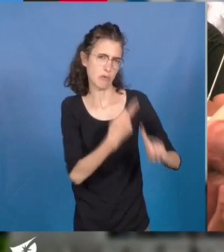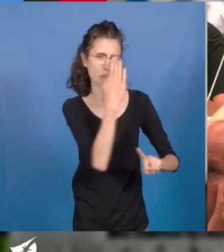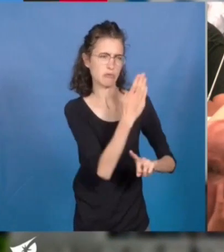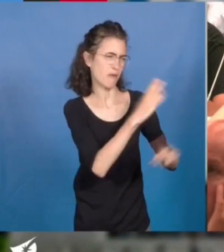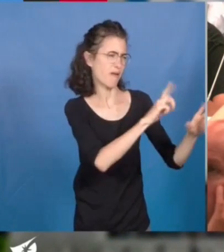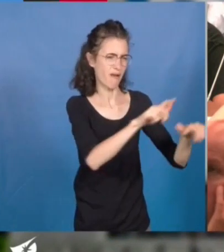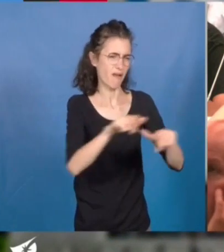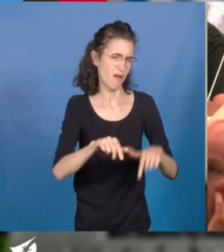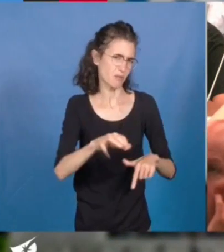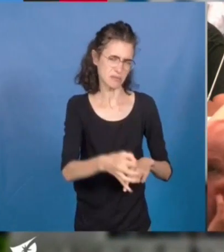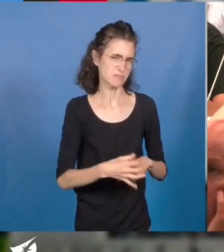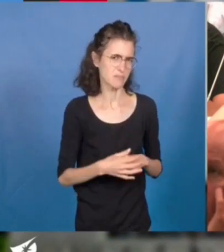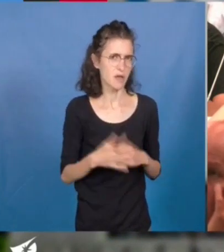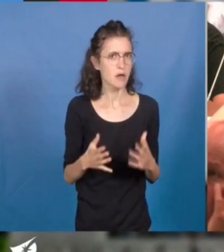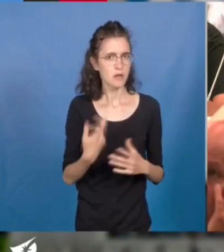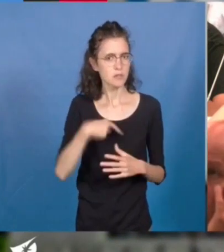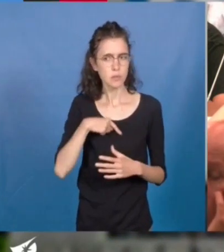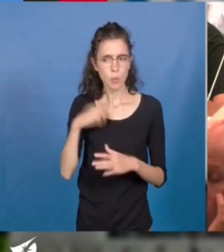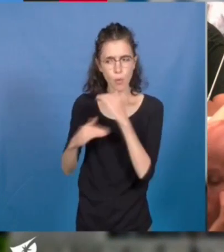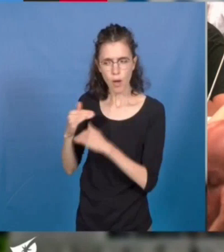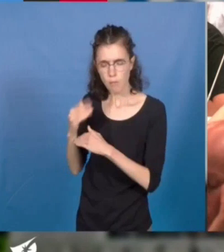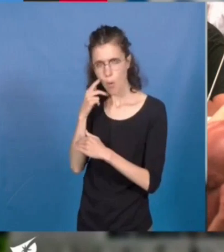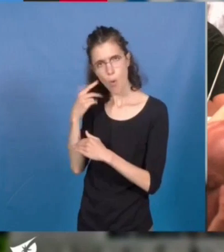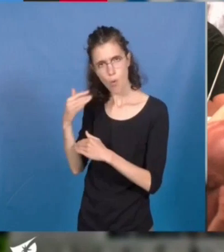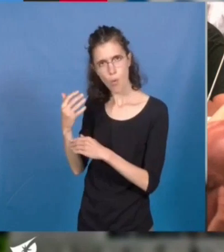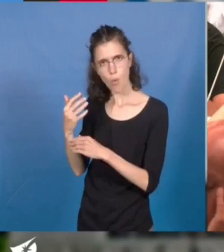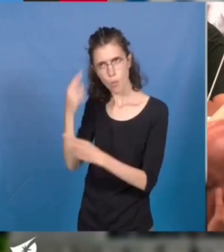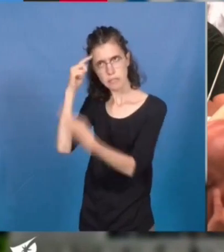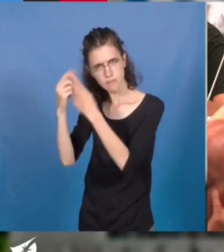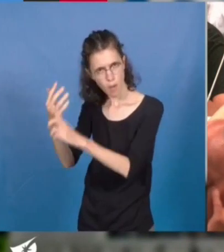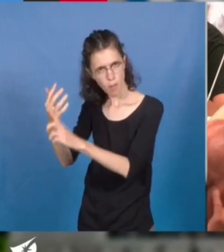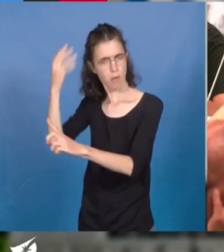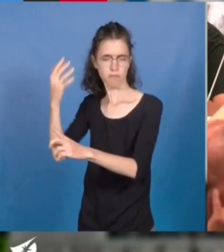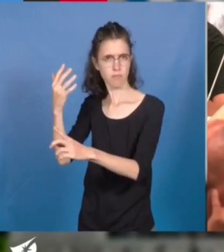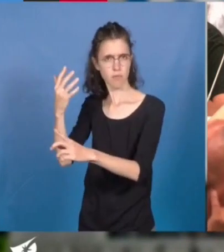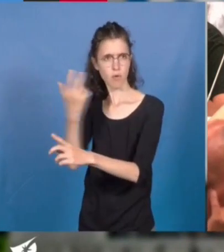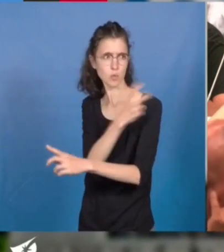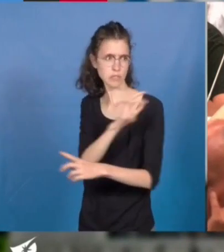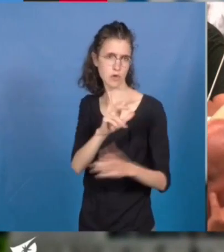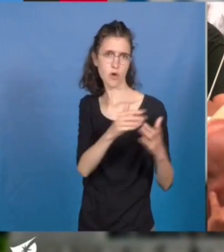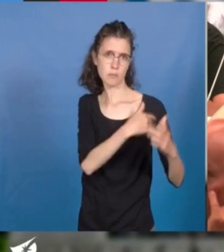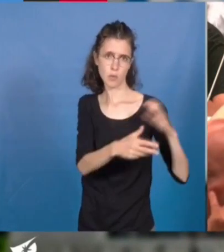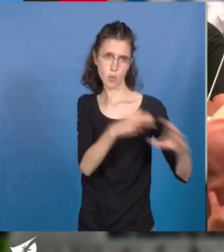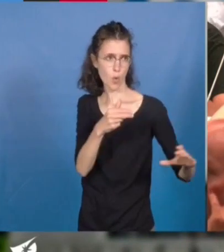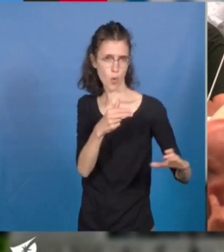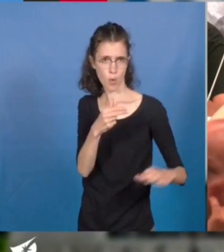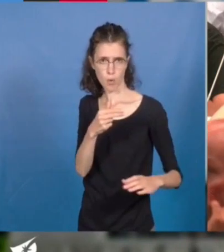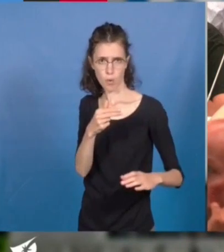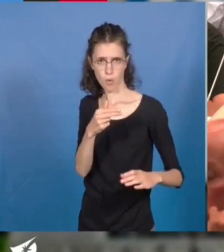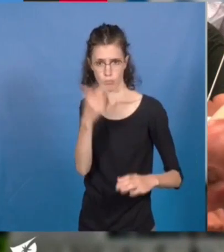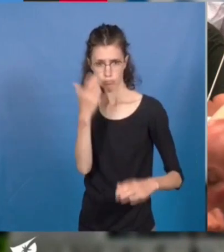aussi ambitieux et de voir plus d'un milliard 300 millions d'euros fléchés en direction justement de la santé de chacun.